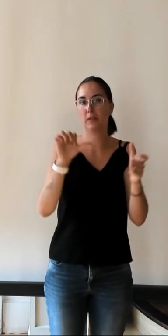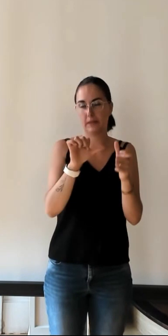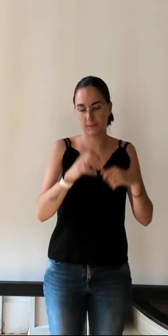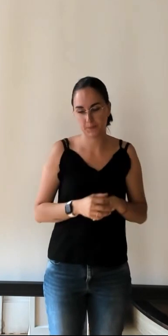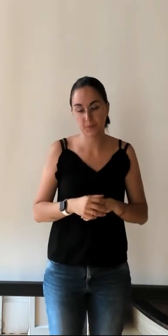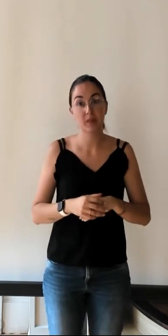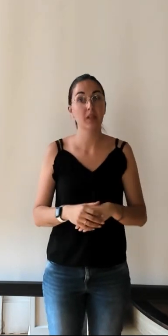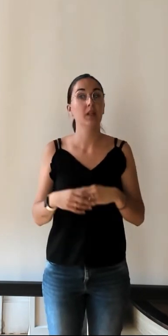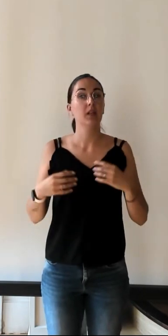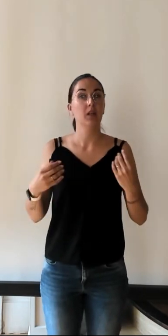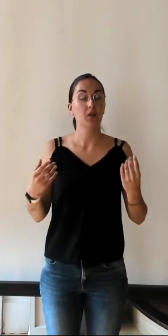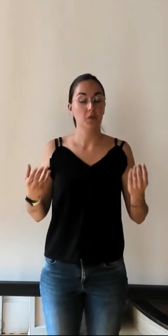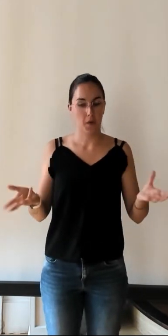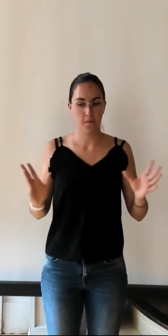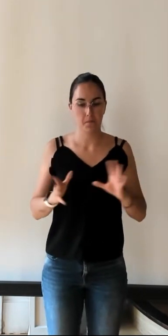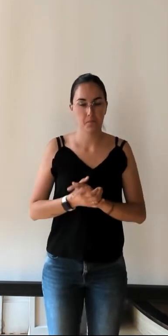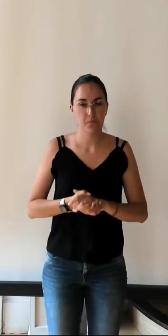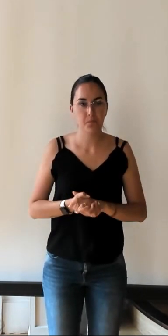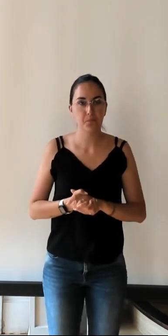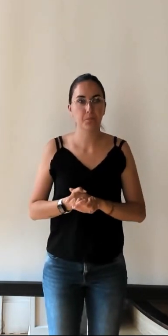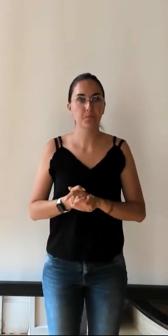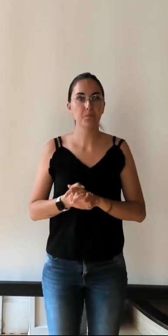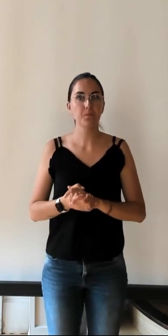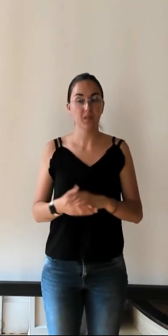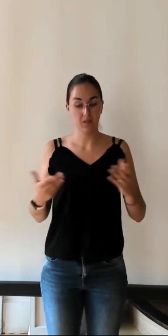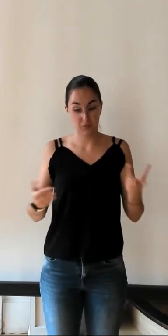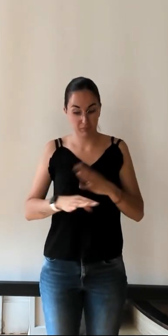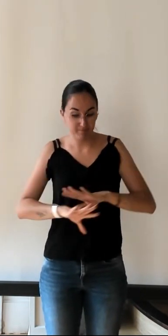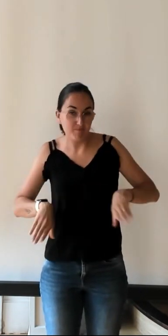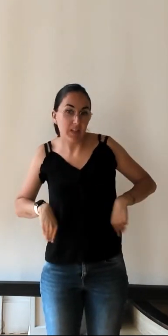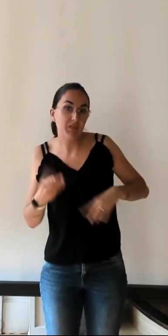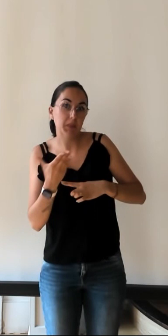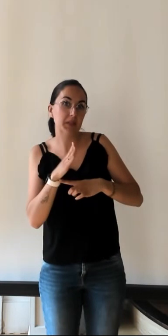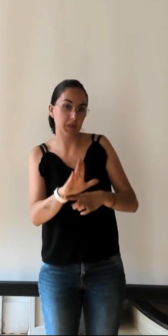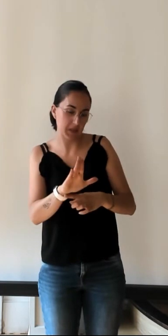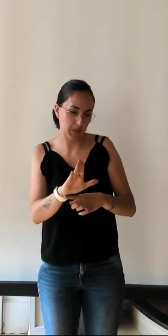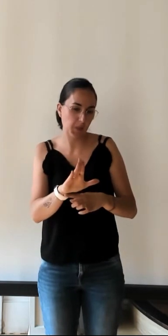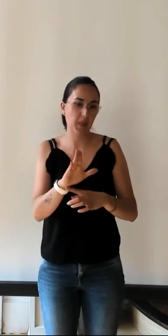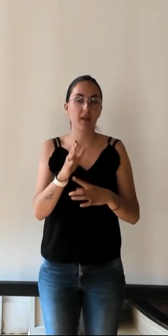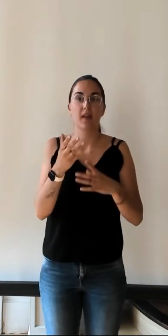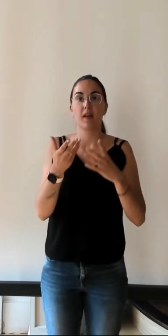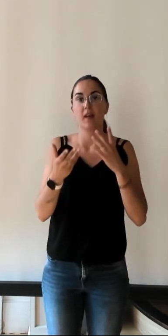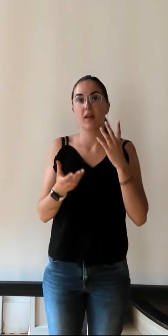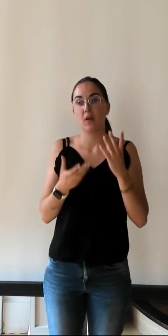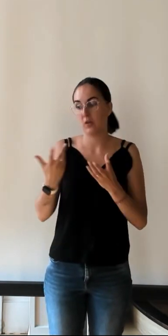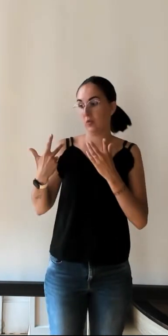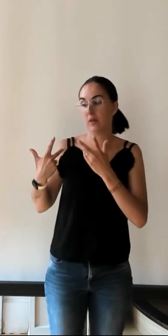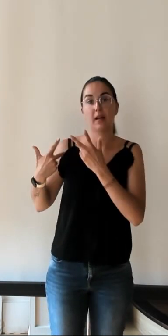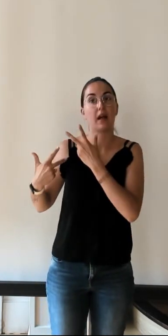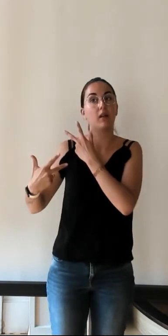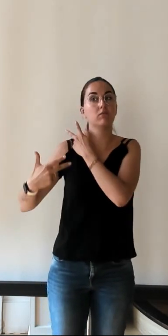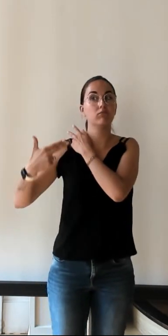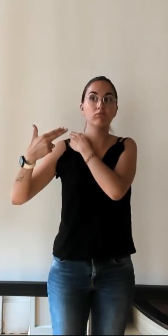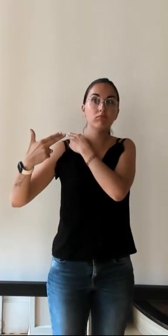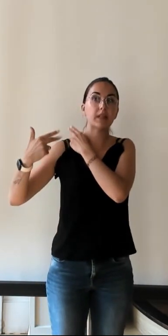Voilà, donc, je terminerai la présentation pour dire que le cycle de conférences